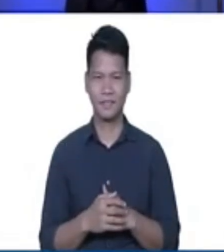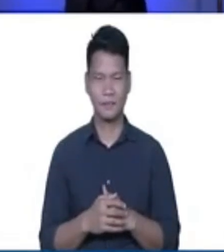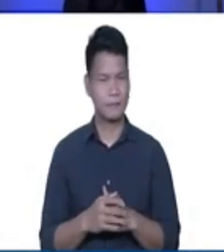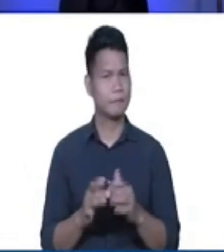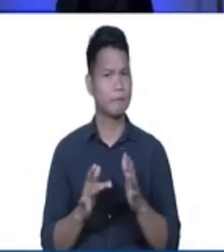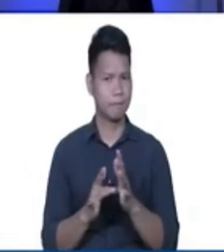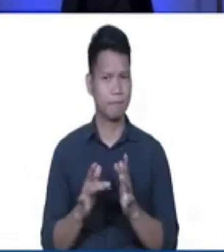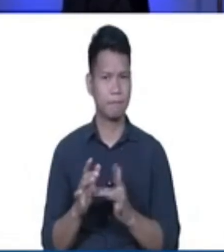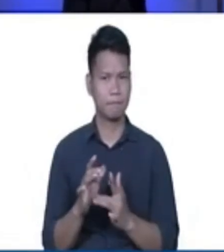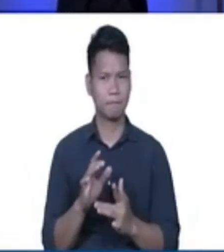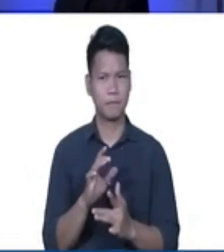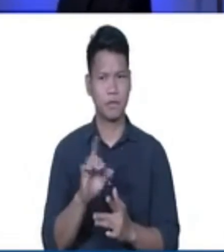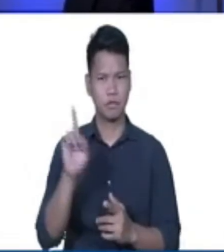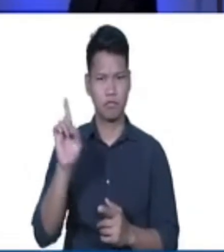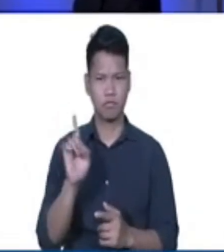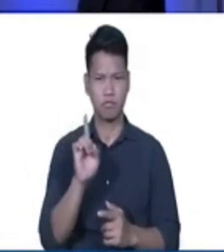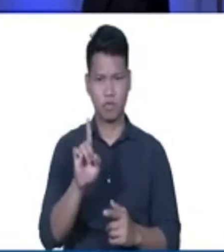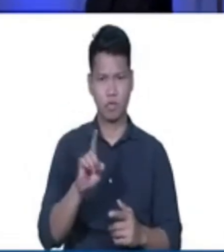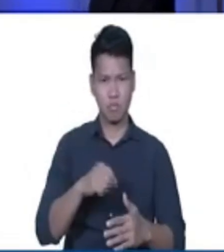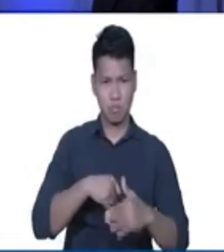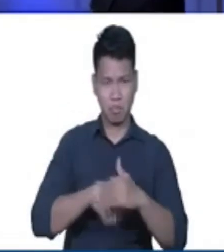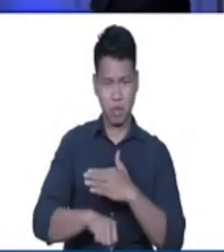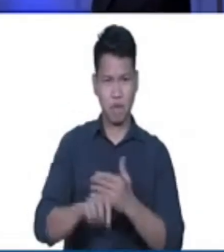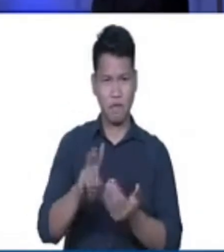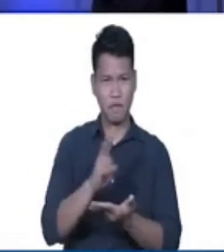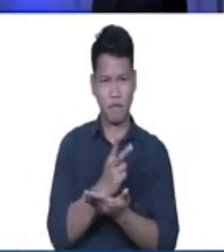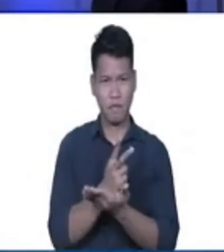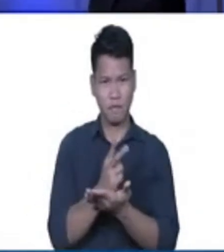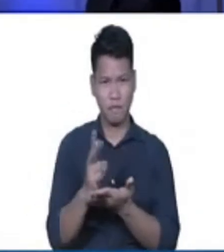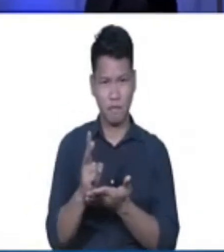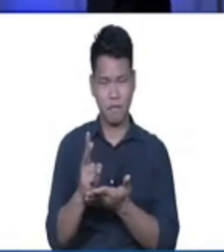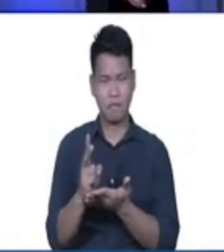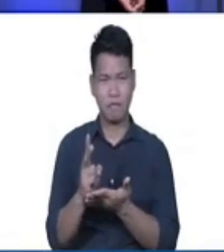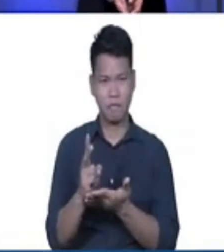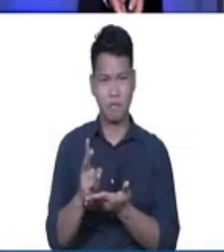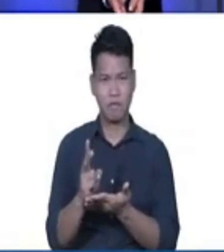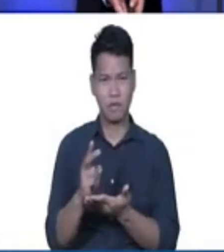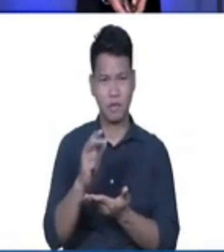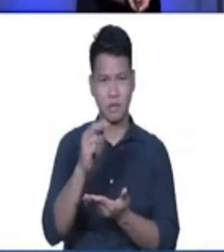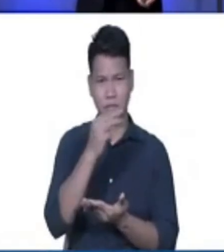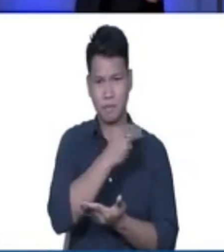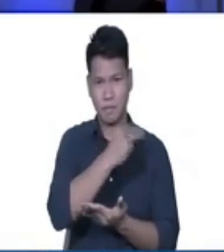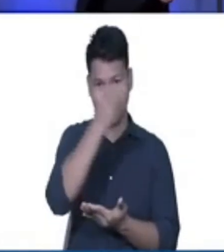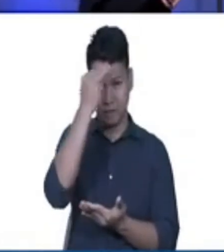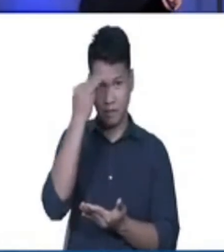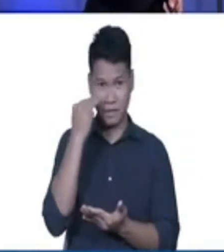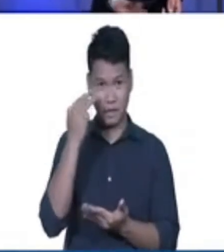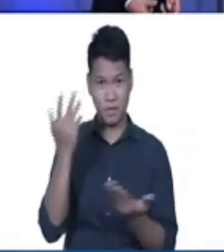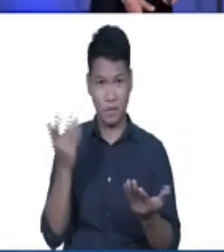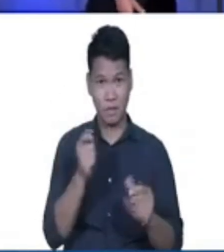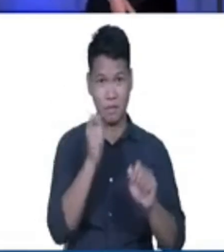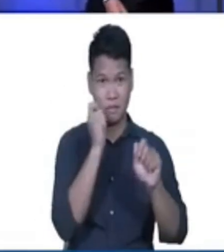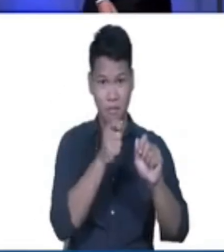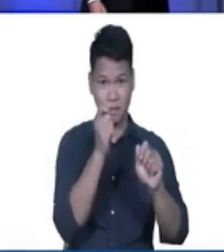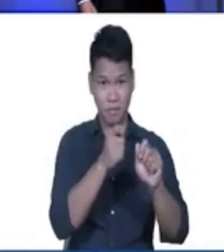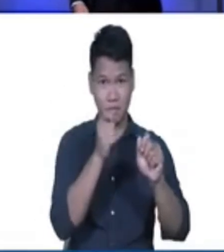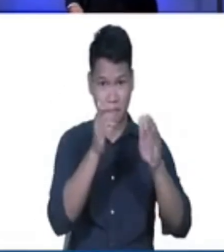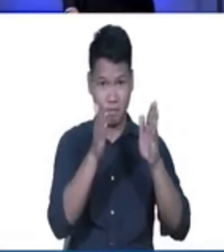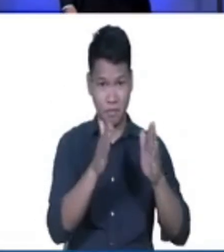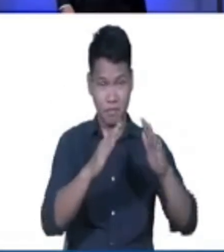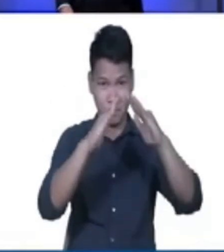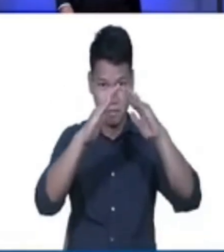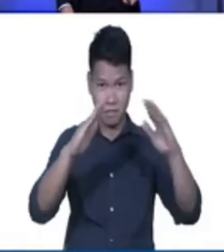was born in a Virgin Mary lumaki po siya doon sa carpenter's house at siya po ay nangaral